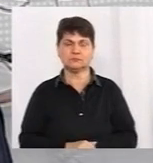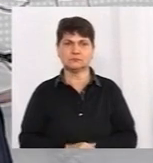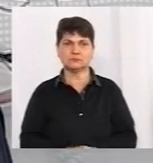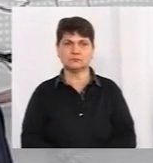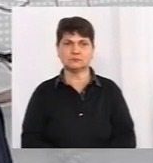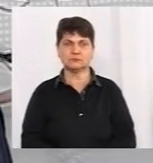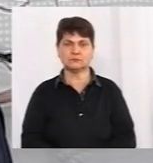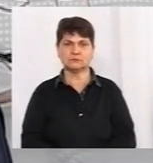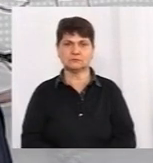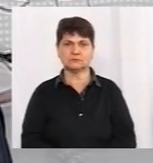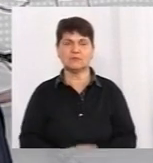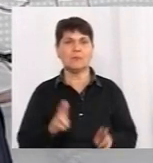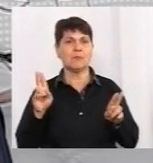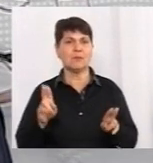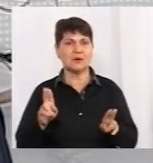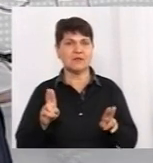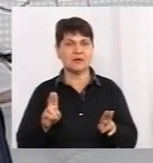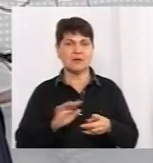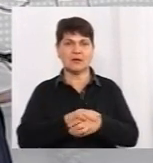Правила гігієни.